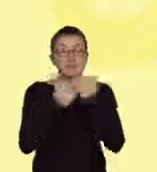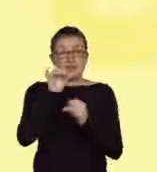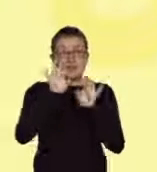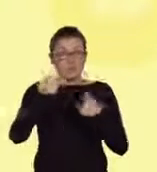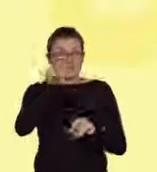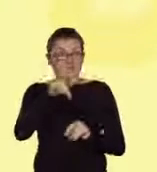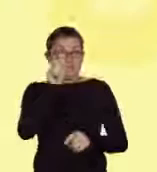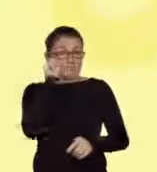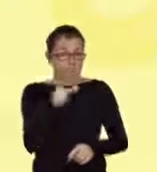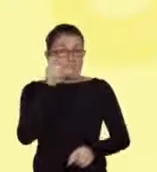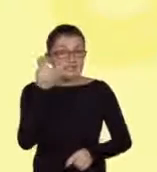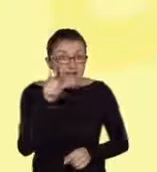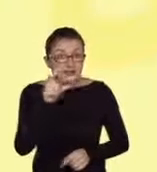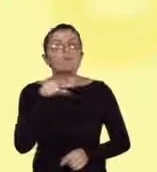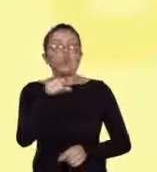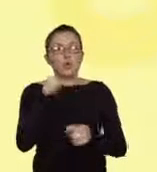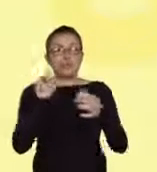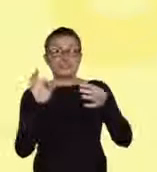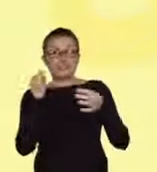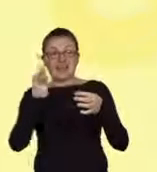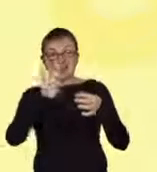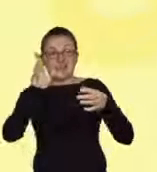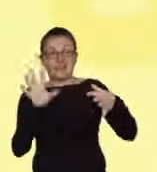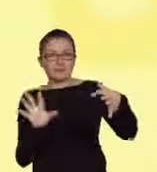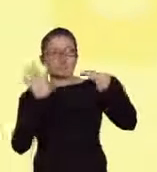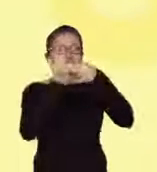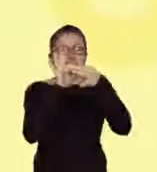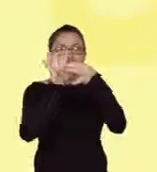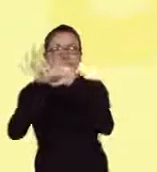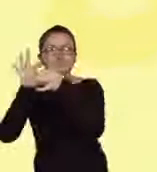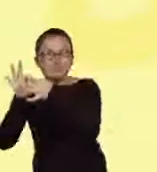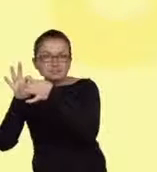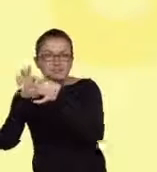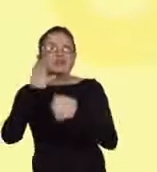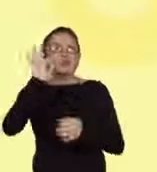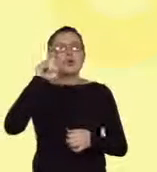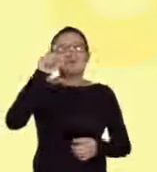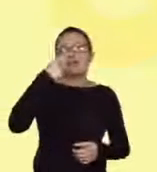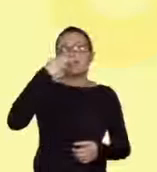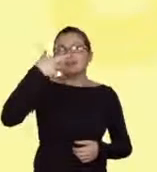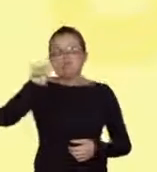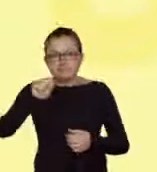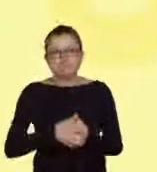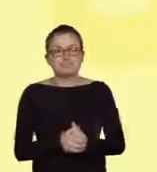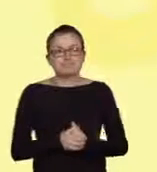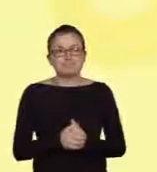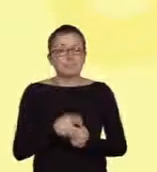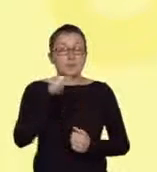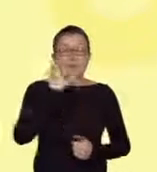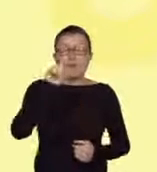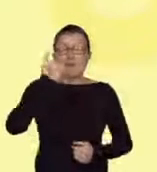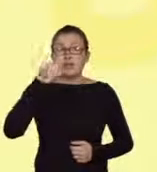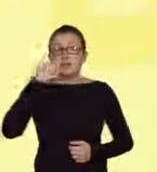specyficzne startery przyłączą się do wyizolowanego DNA wirusa, a dodana do mieszaniny reakcyjnej polimeraza DNA